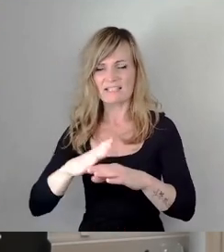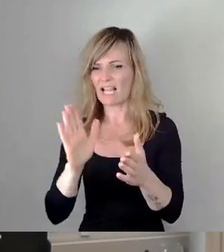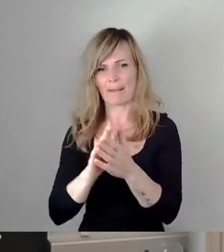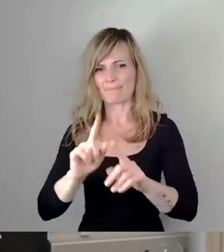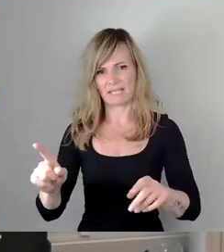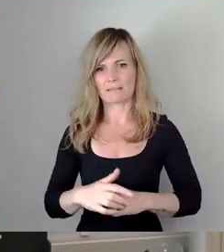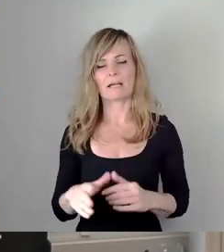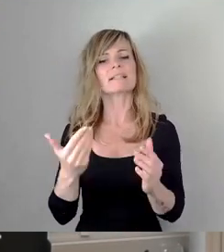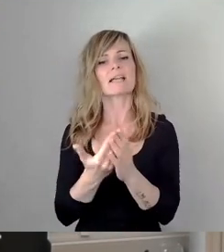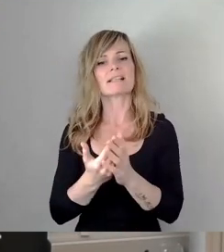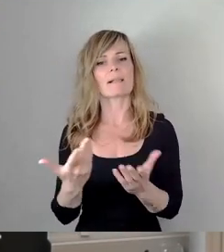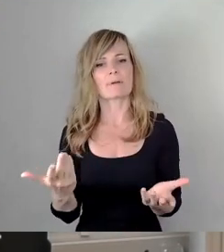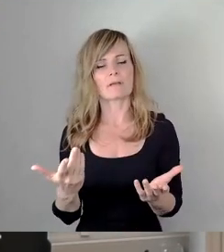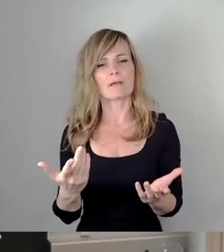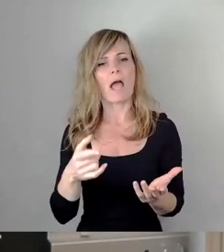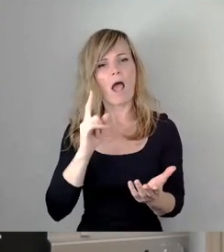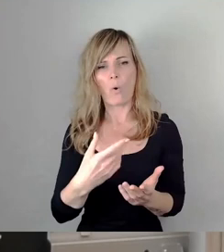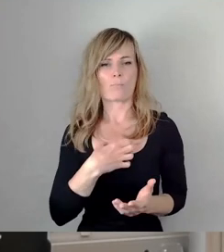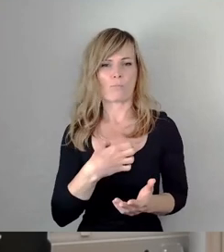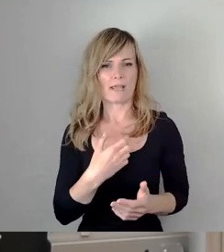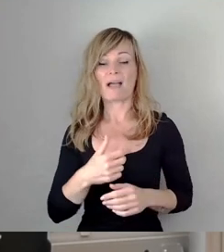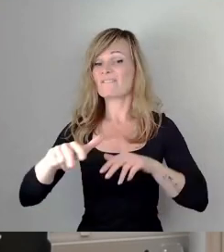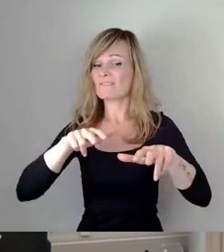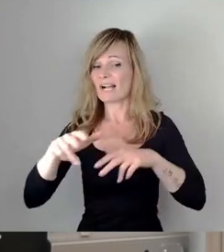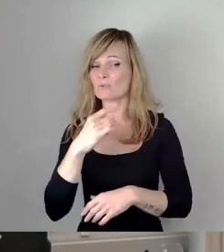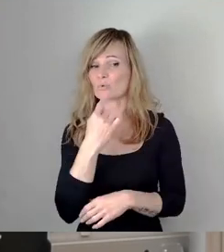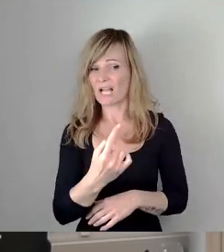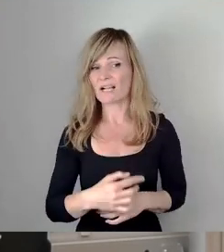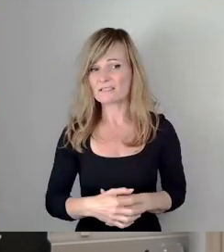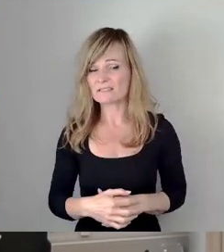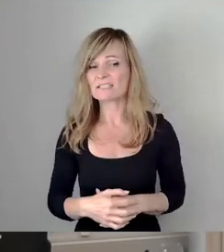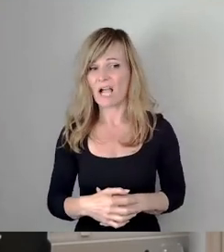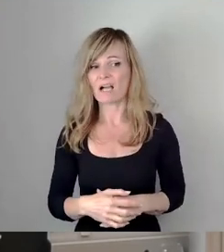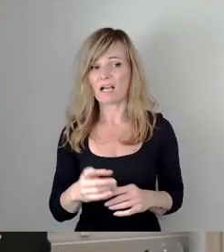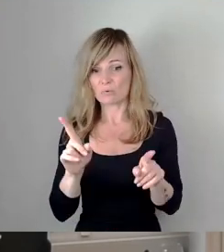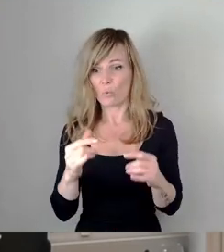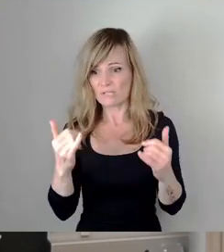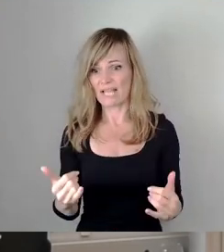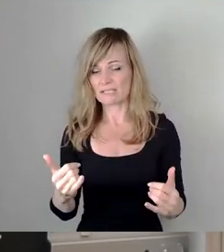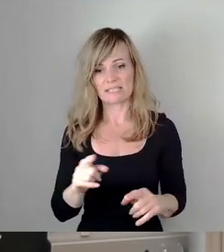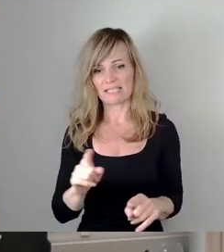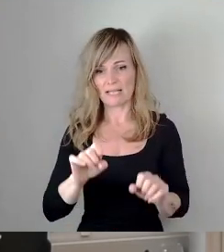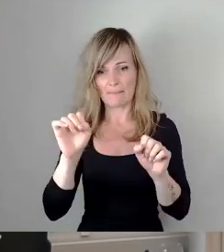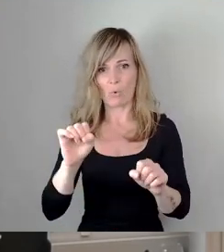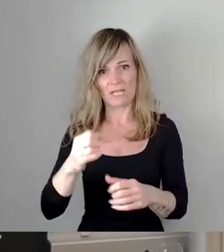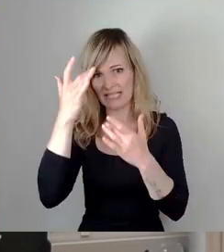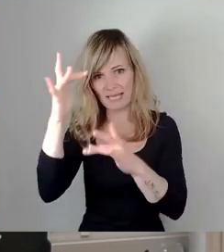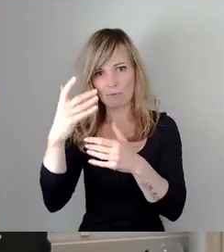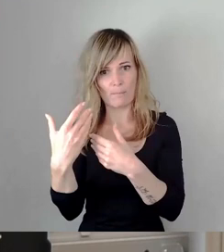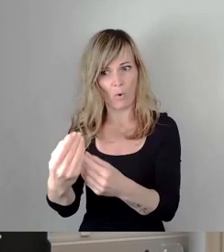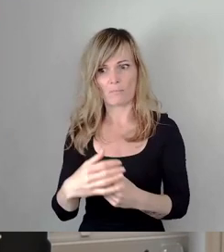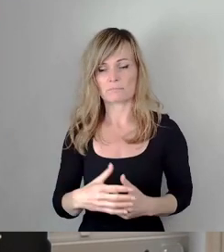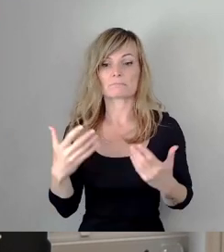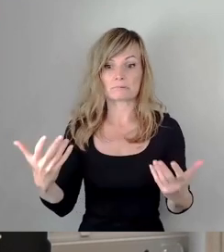insoweit ist aber auch ein Problem, dass die Verwaltung gesagt hat, so wie es jetzt ist, wäre es nicht genehmigungsfähig. Und jetzt muss man natürlich der